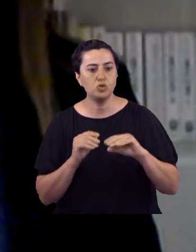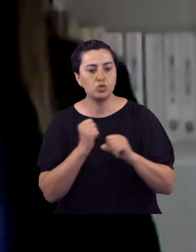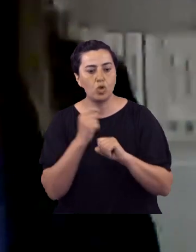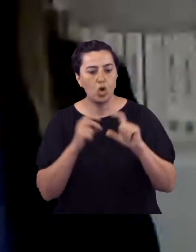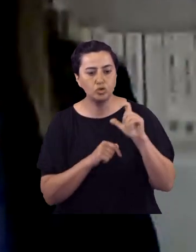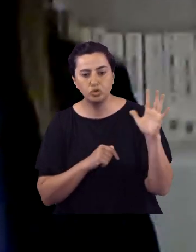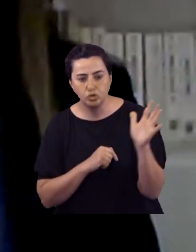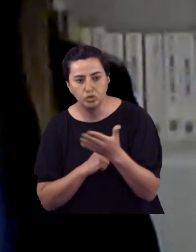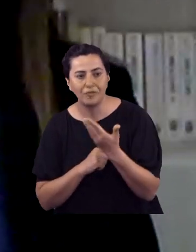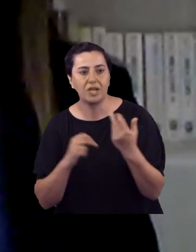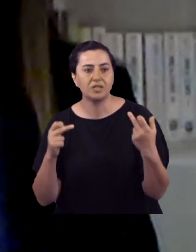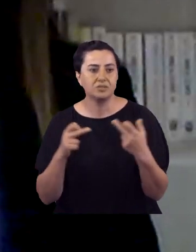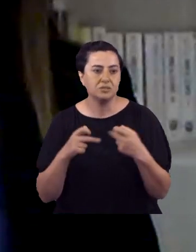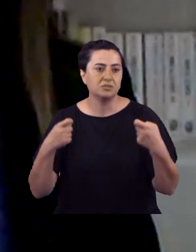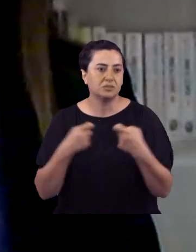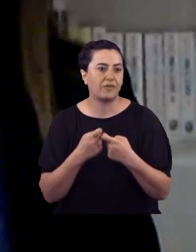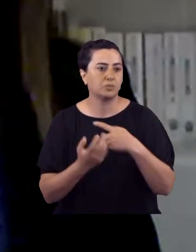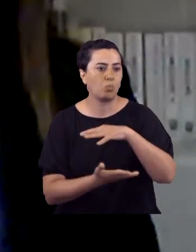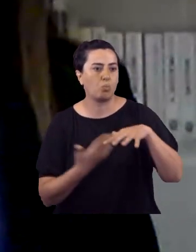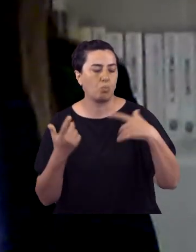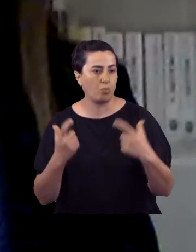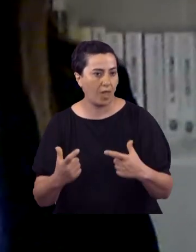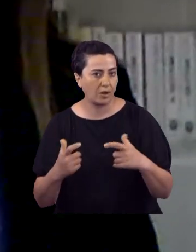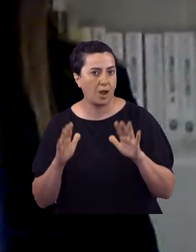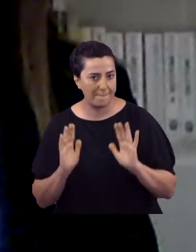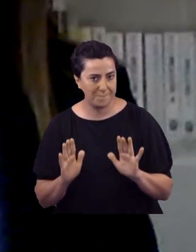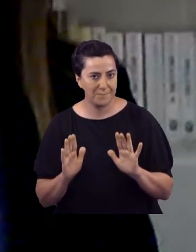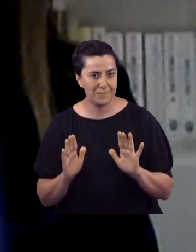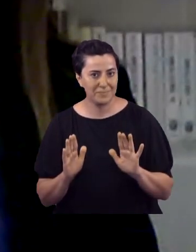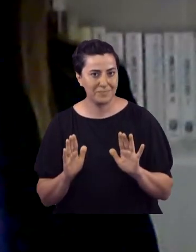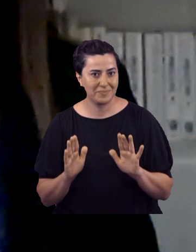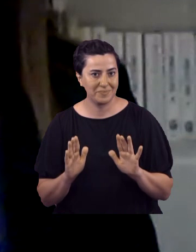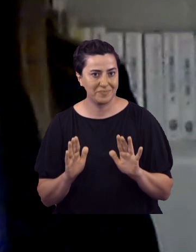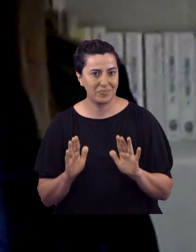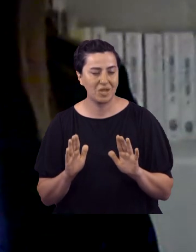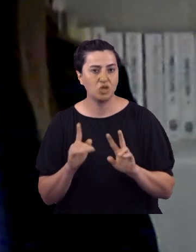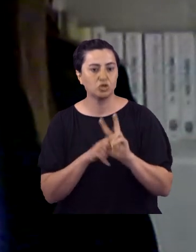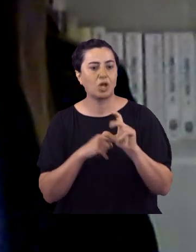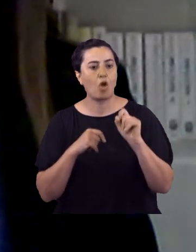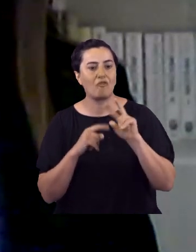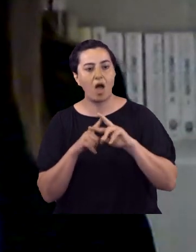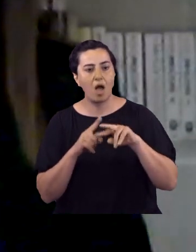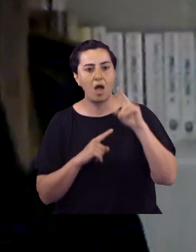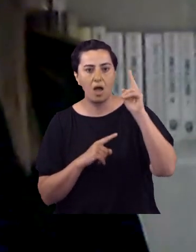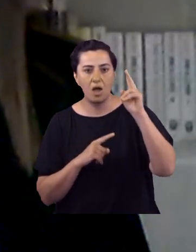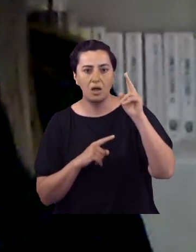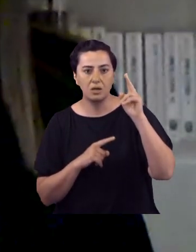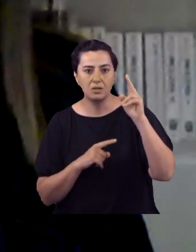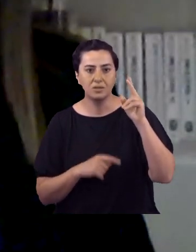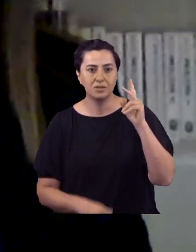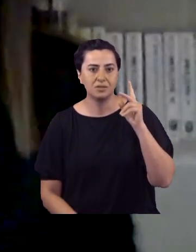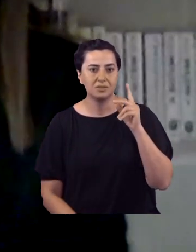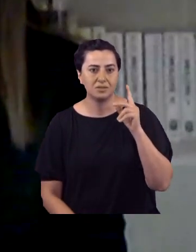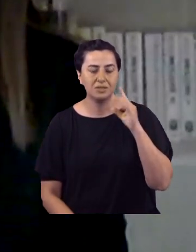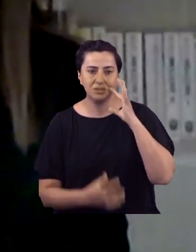çatışma bölgesi. Ama bunlar hep Yüksekova Hakkari denildiğinde aslında